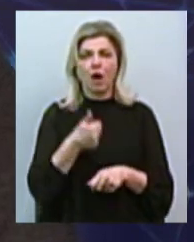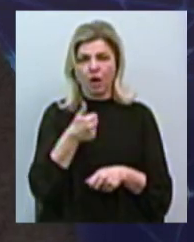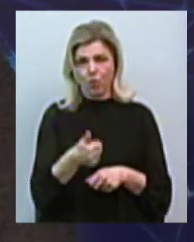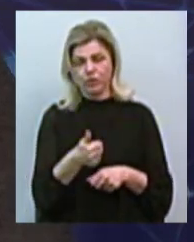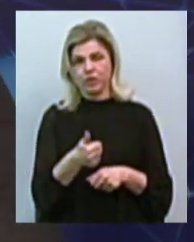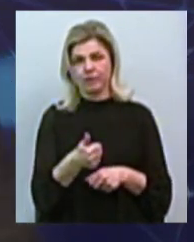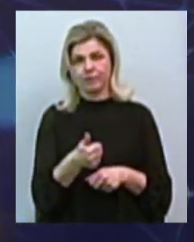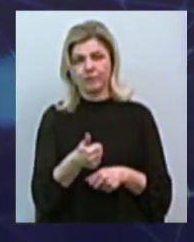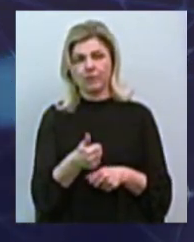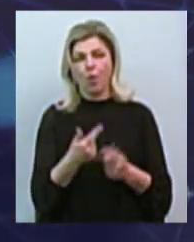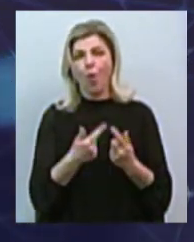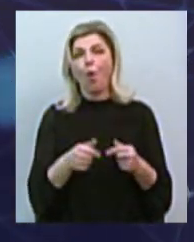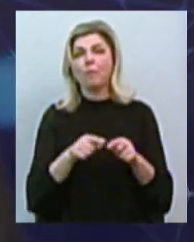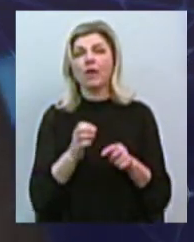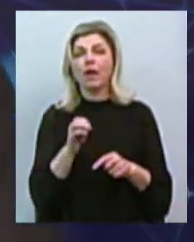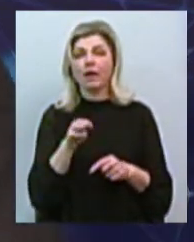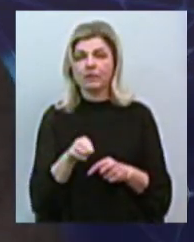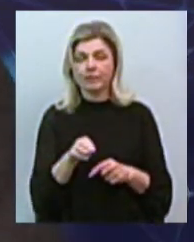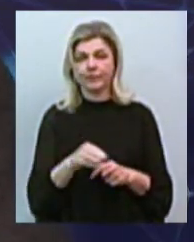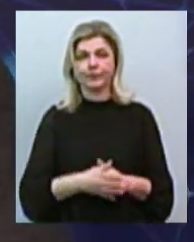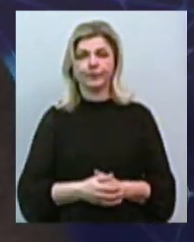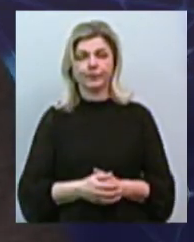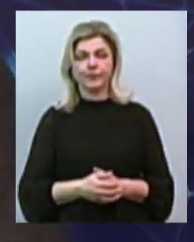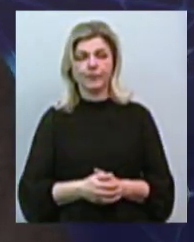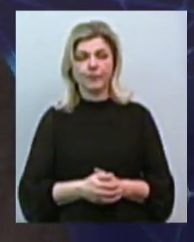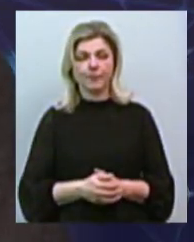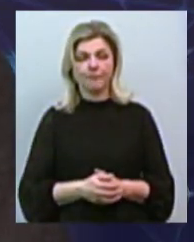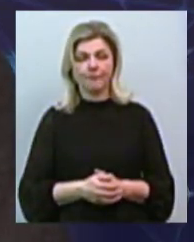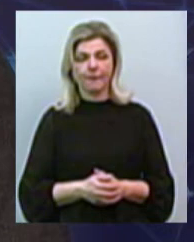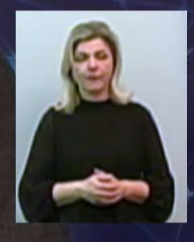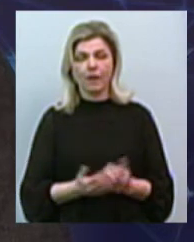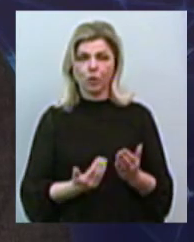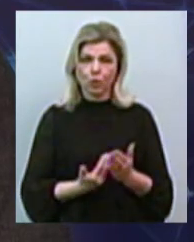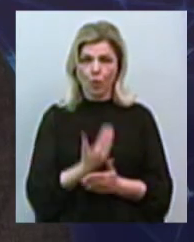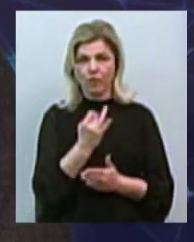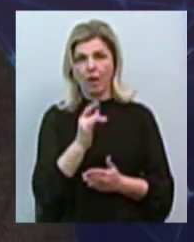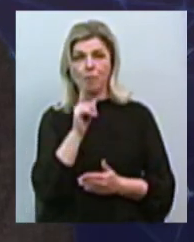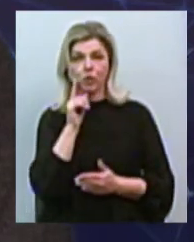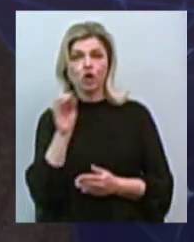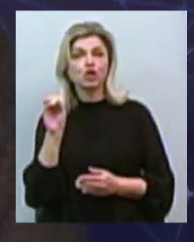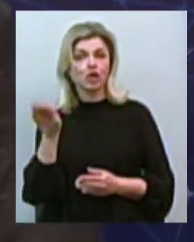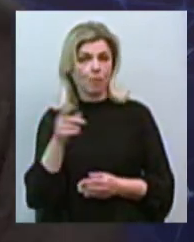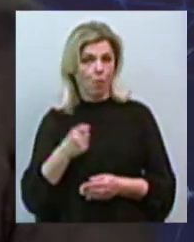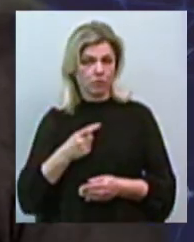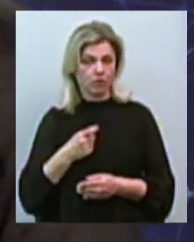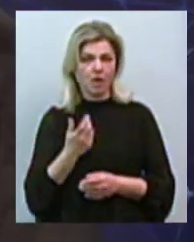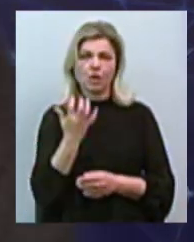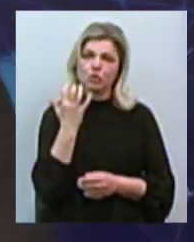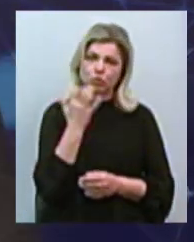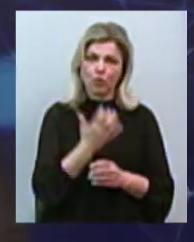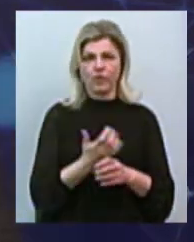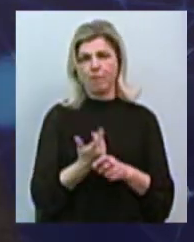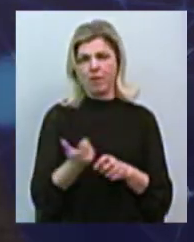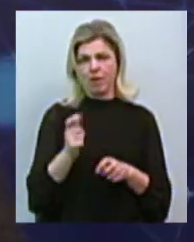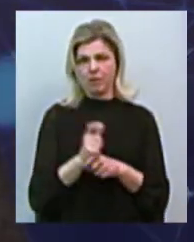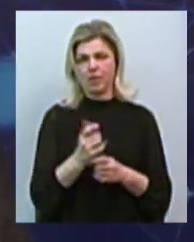об'єкт. І з точки зору… Новіший і молодіший, ніж одеський? Так, це найсучасніший порт в